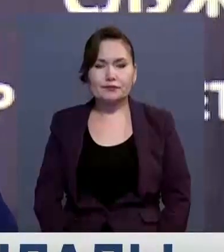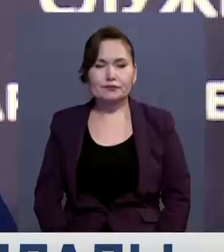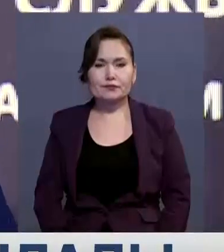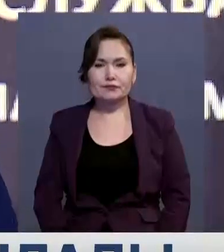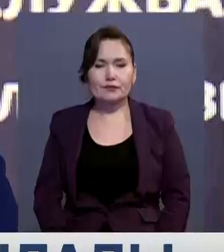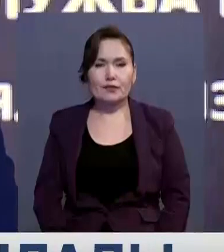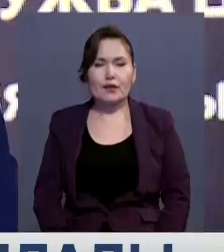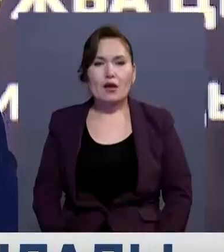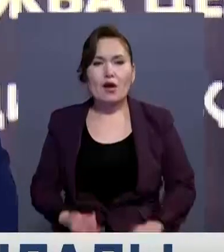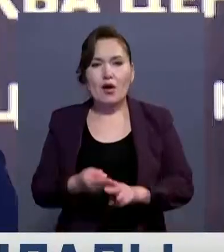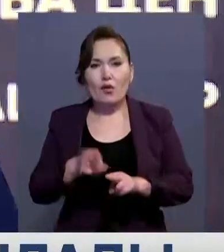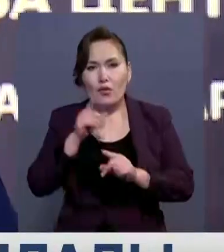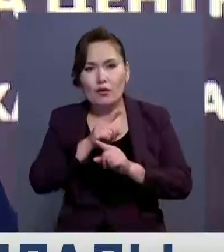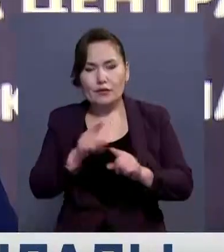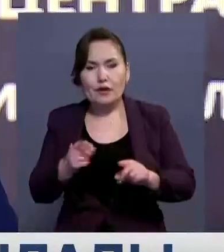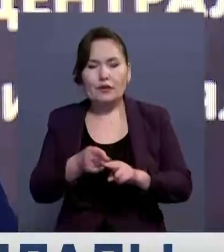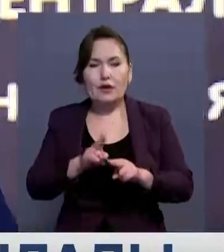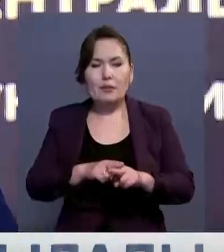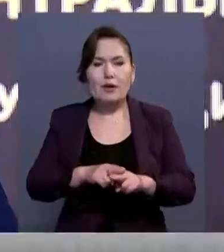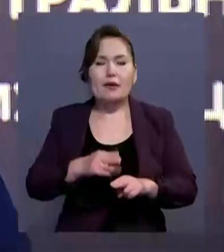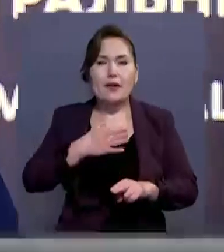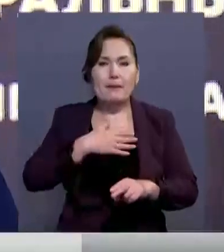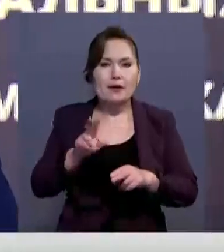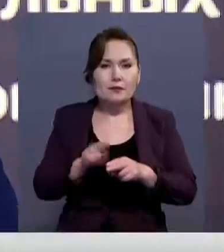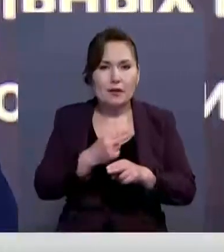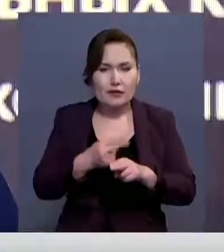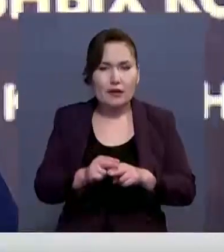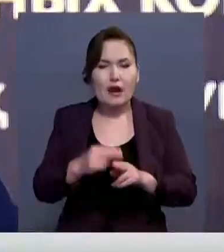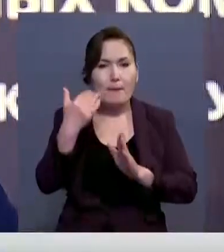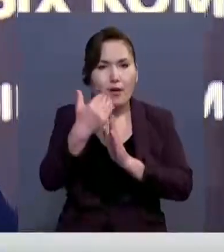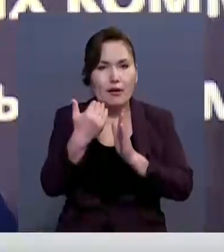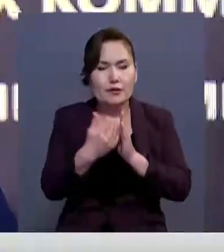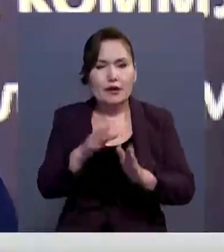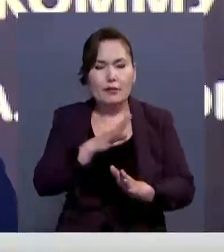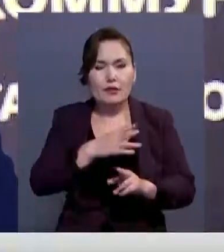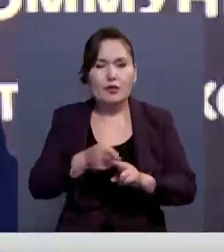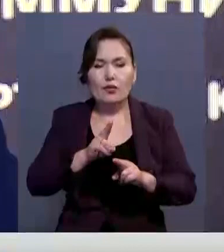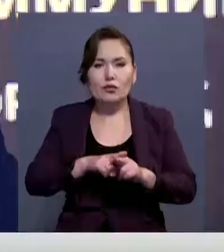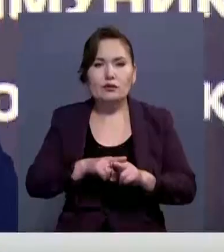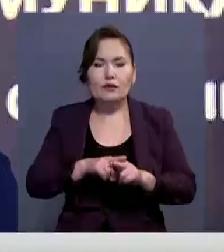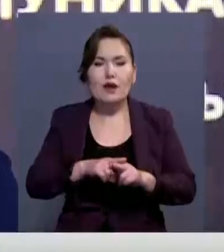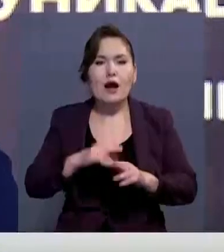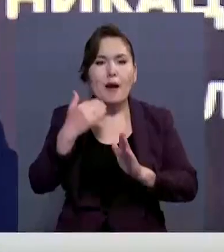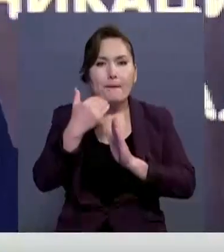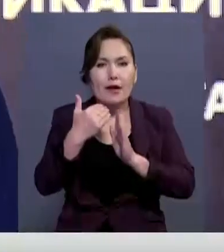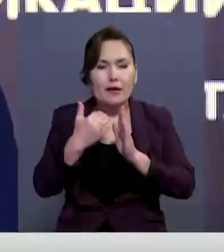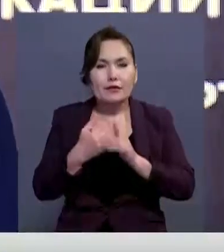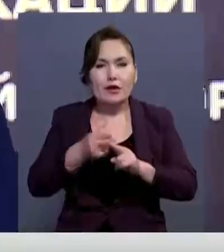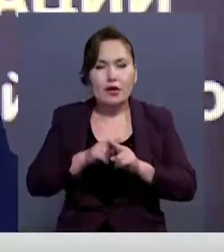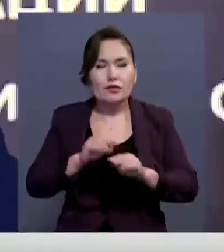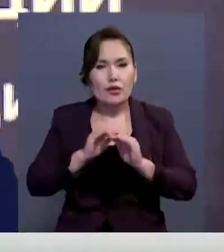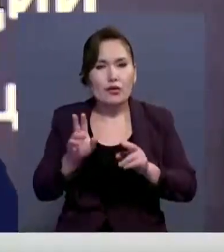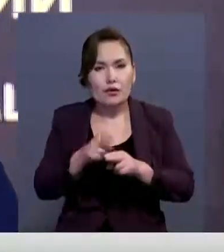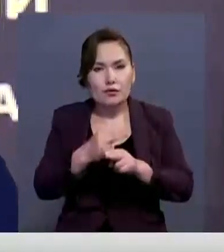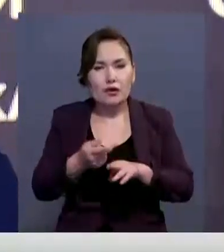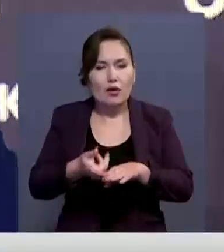Осығын көдейін тәлім тренд біздің бағдарламамыз бар еді. Сол тәлім тренд бағдарламасының еңізінде тәлім түві құрылып